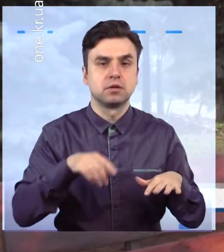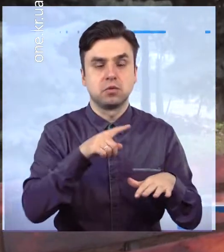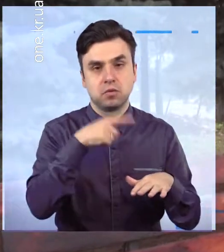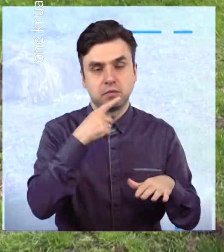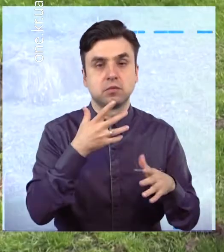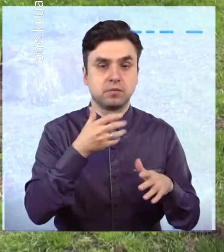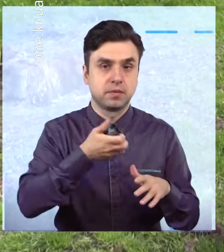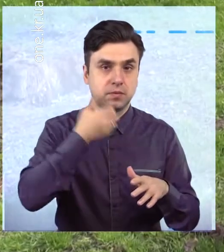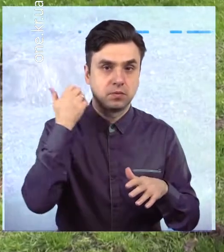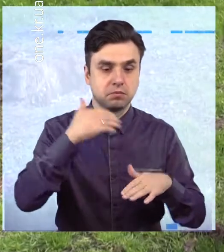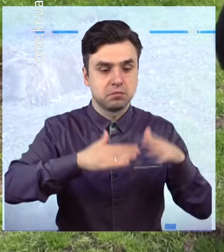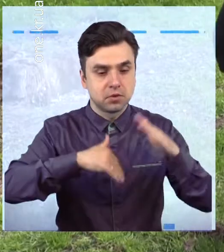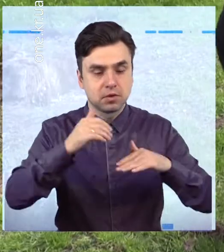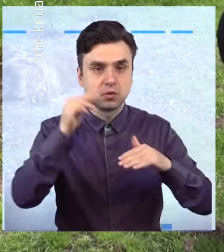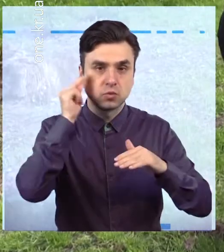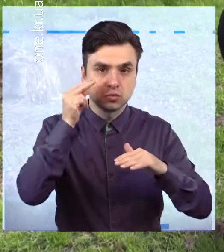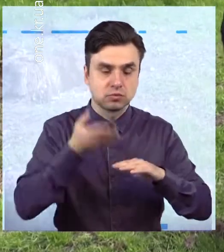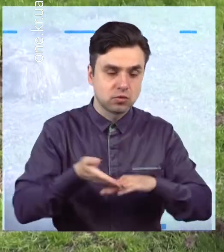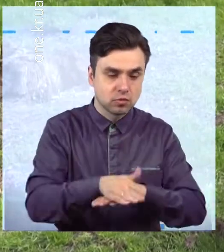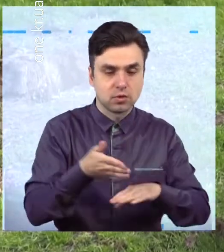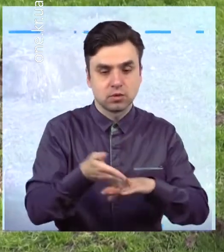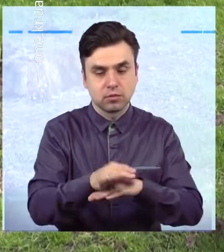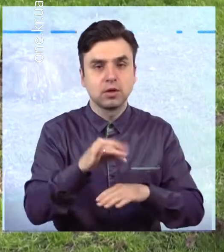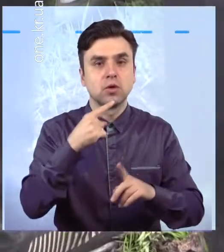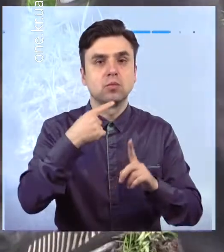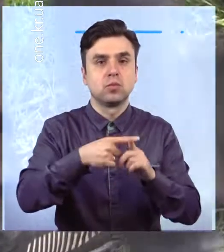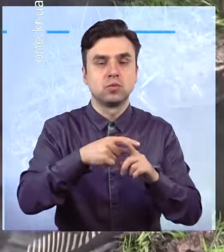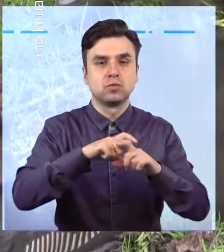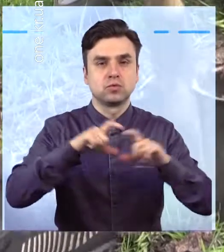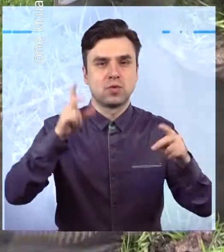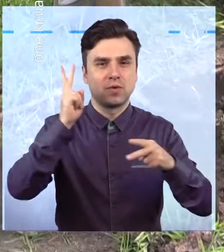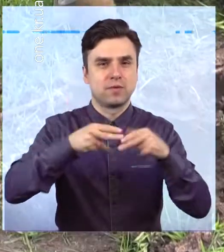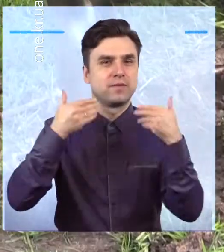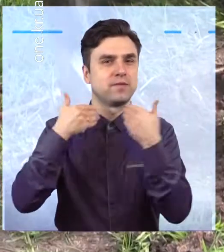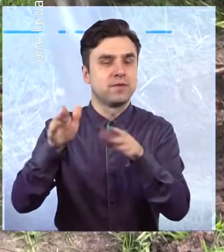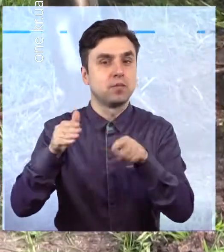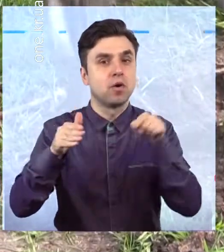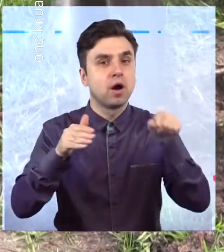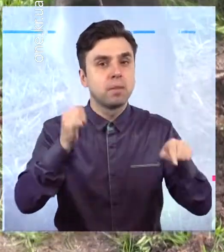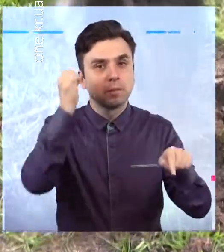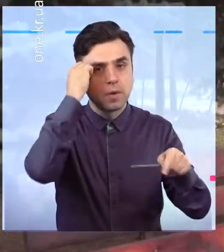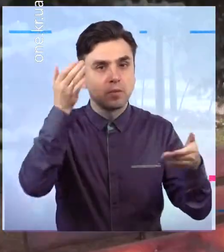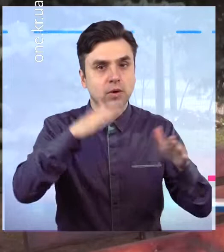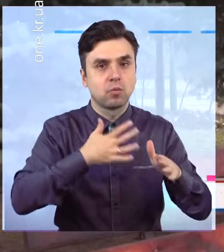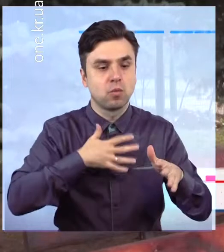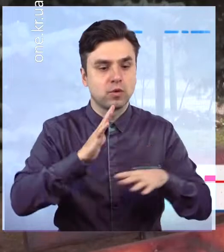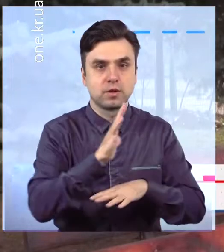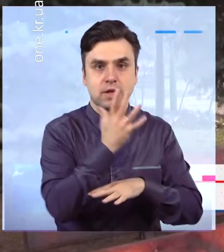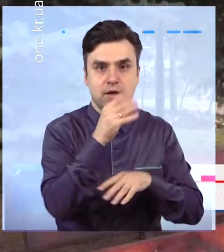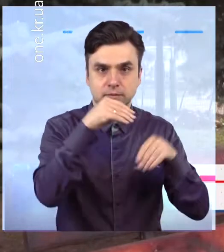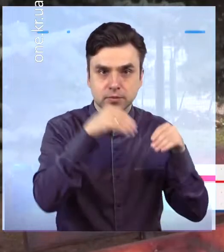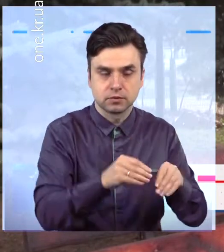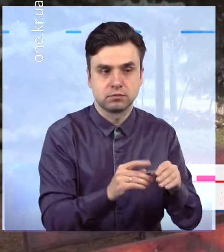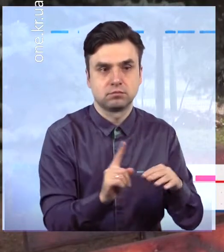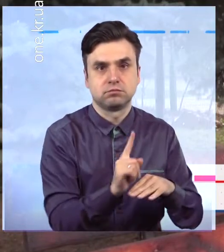практичні знання, а й залишити біля рідної школи живу згадку про себе у вигляді власноруч висадженого дерева чи куща. Ми приймаємо